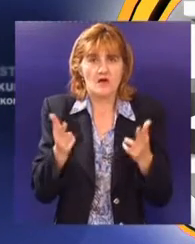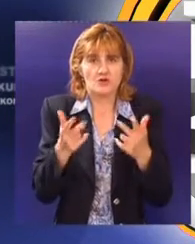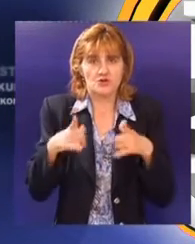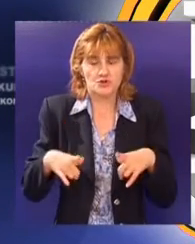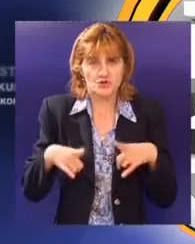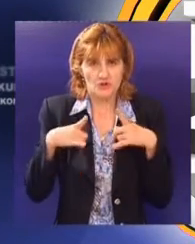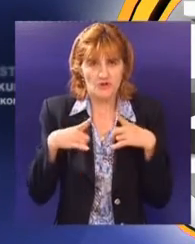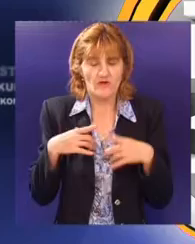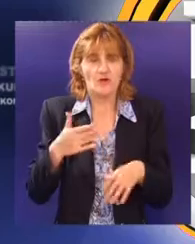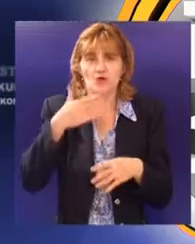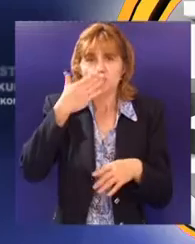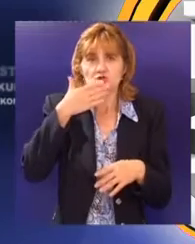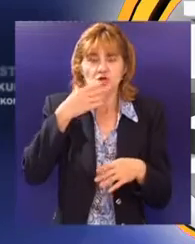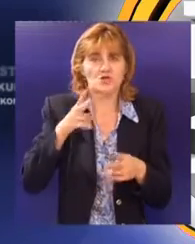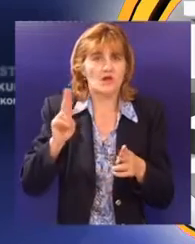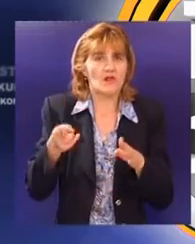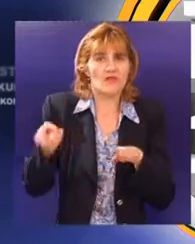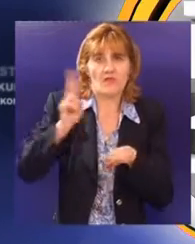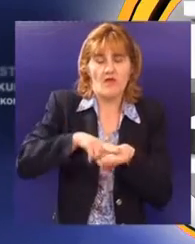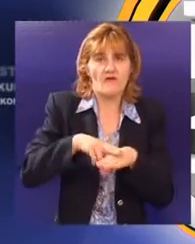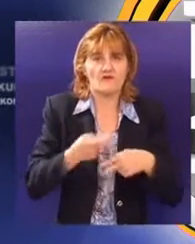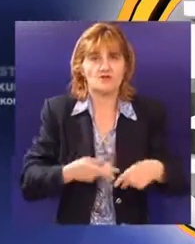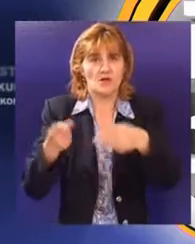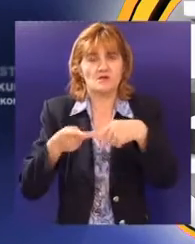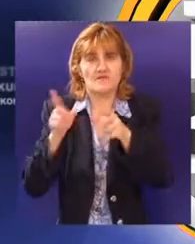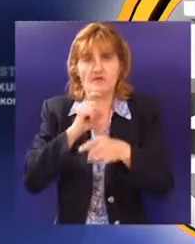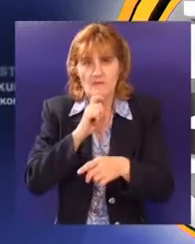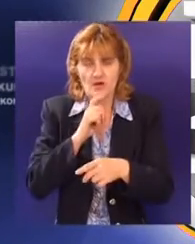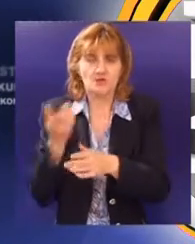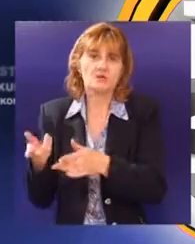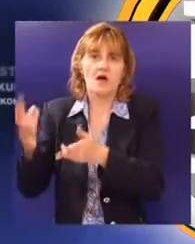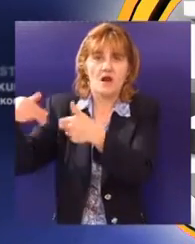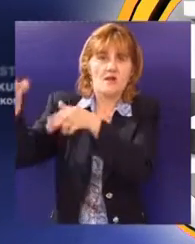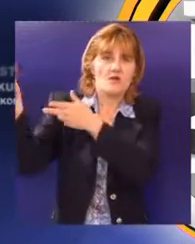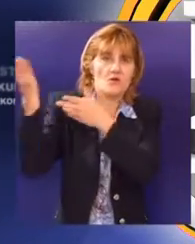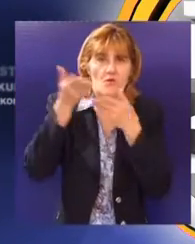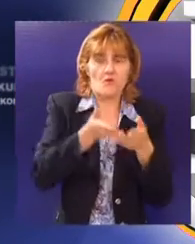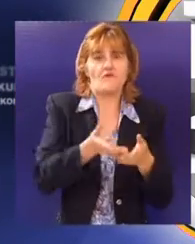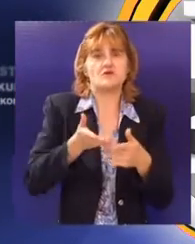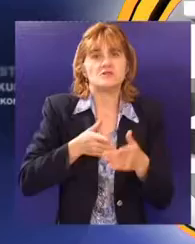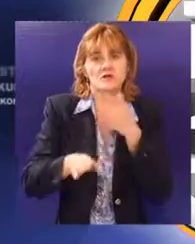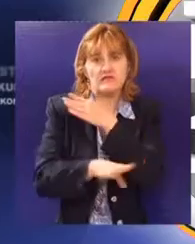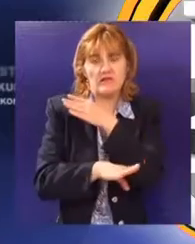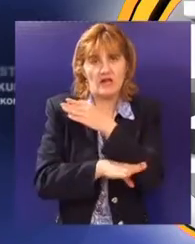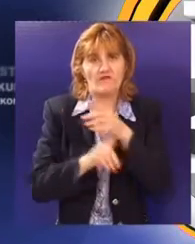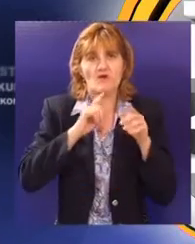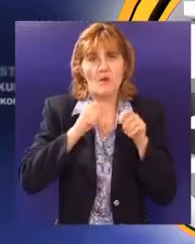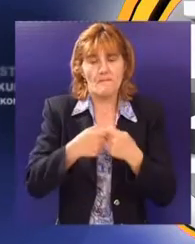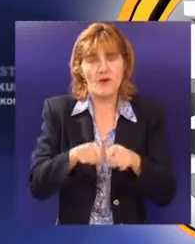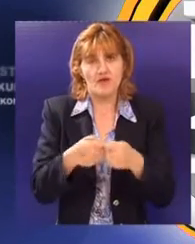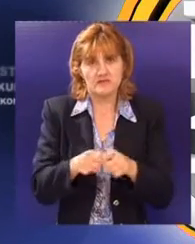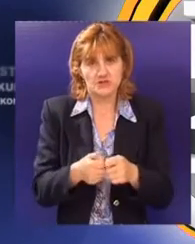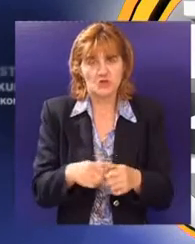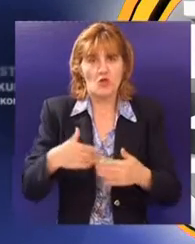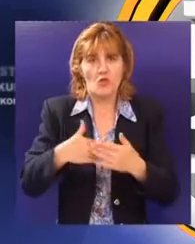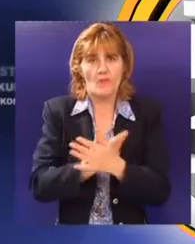se najviše izvozi iz našeg regiona u Mađarsku, a uvozimo gorivo drvo i prerađevine u drveta, kao i plastične mase. Otvaranjem novih